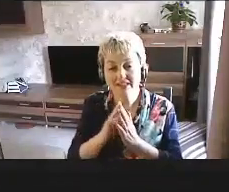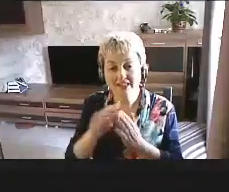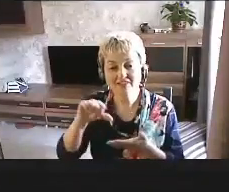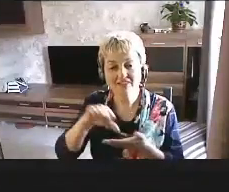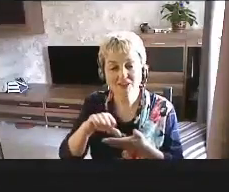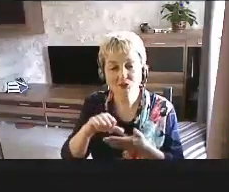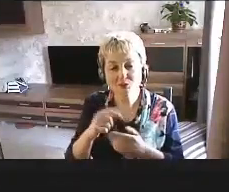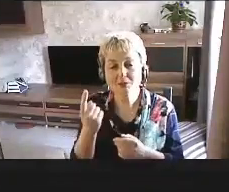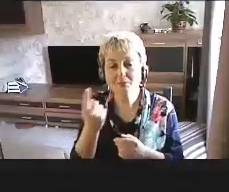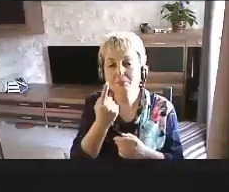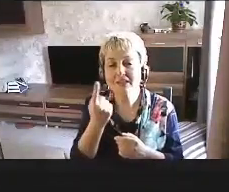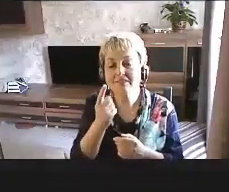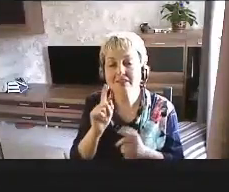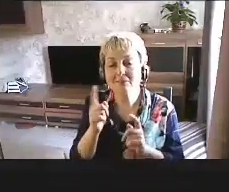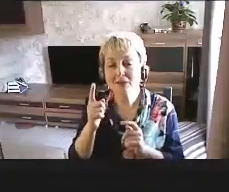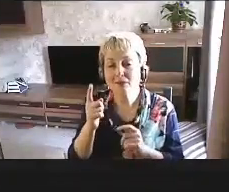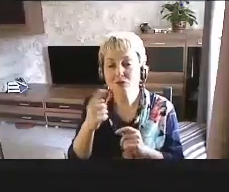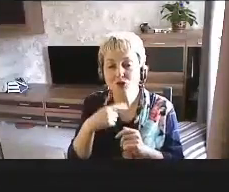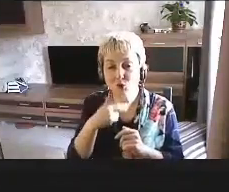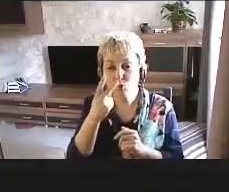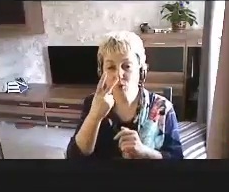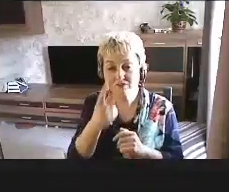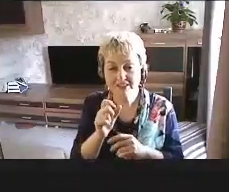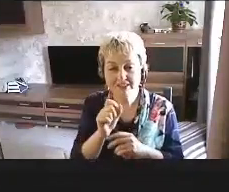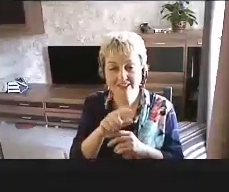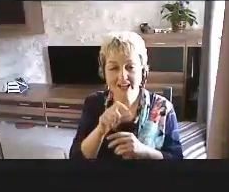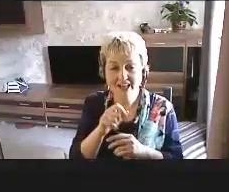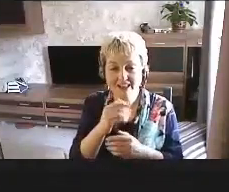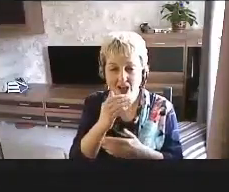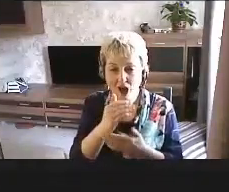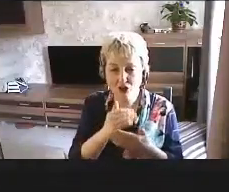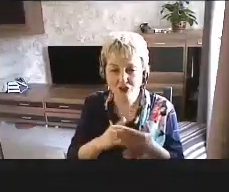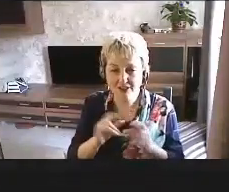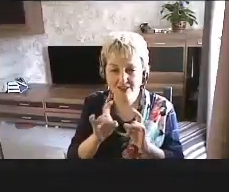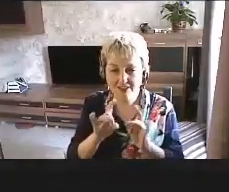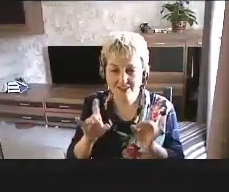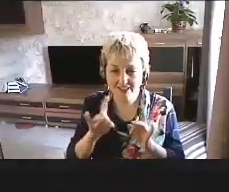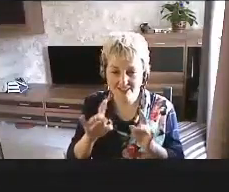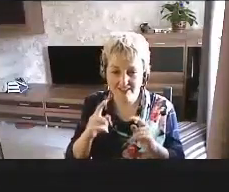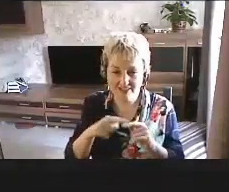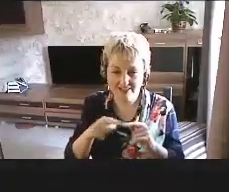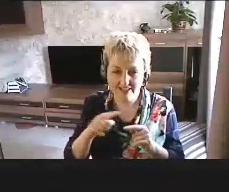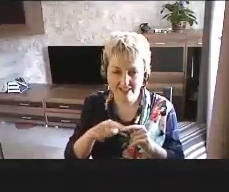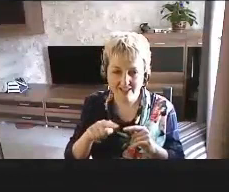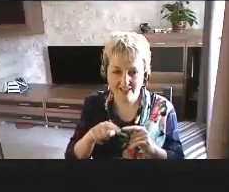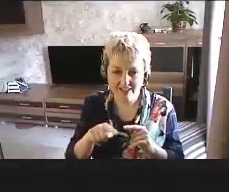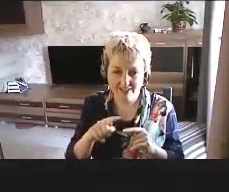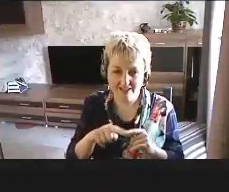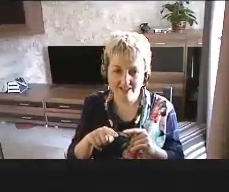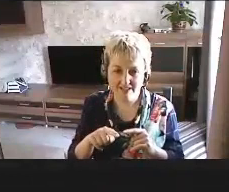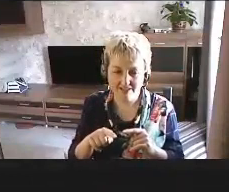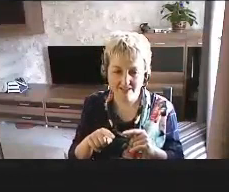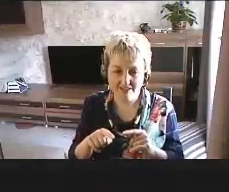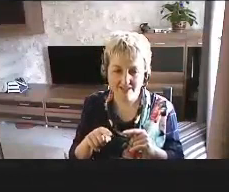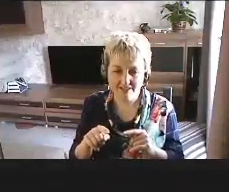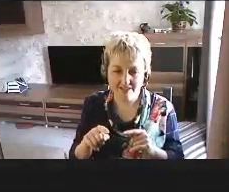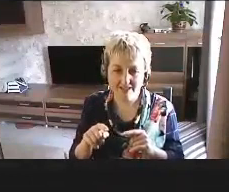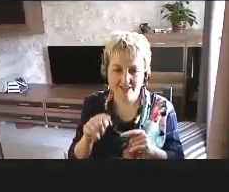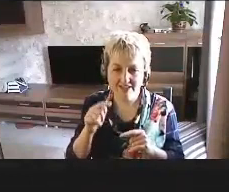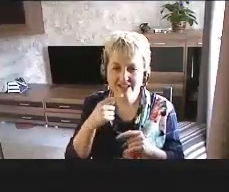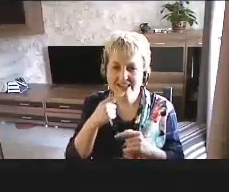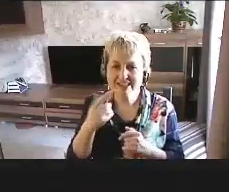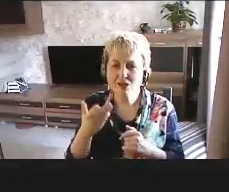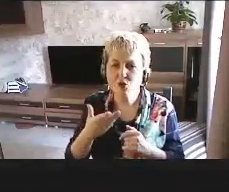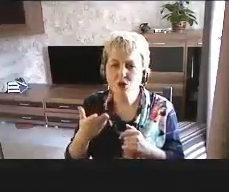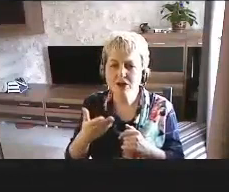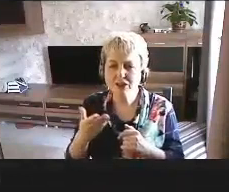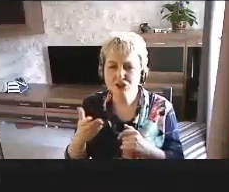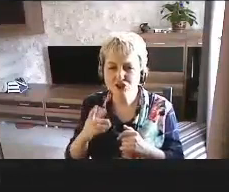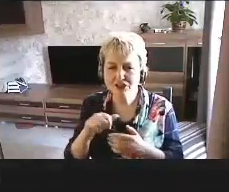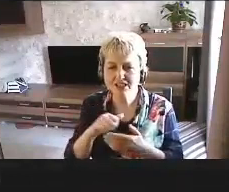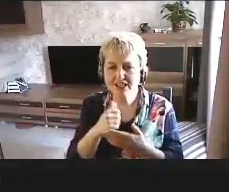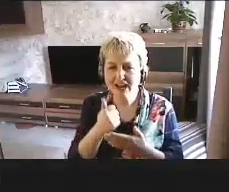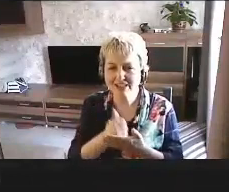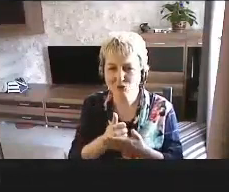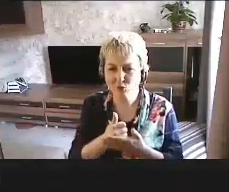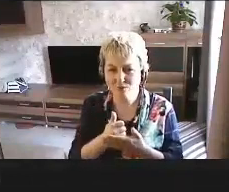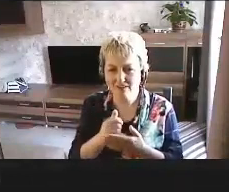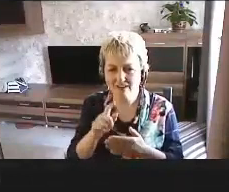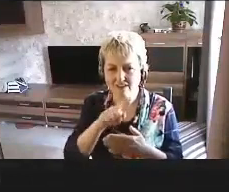первой, потому что видела свои задачи рассказать скорее о теоретических основах